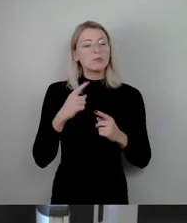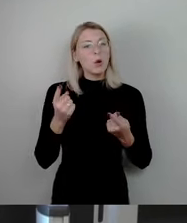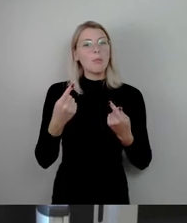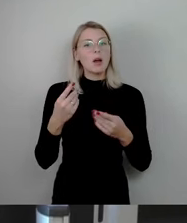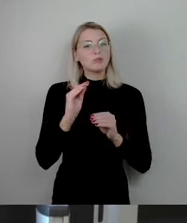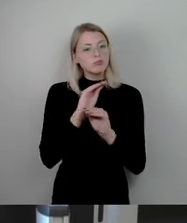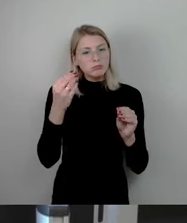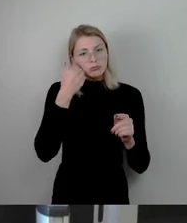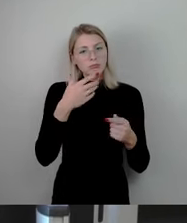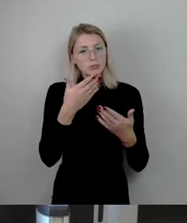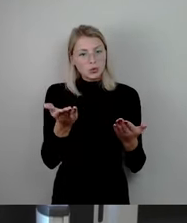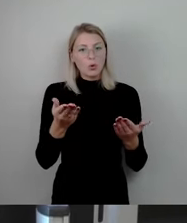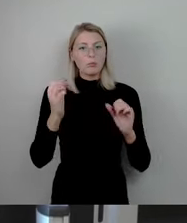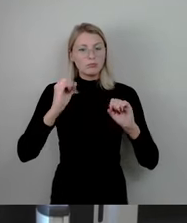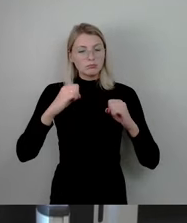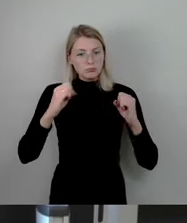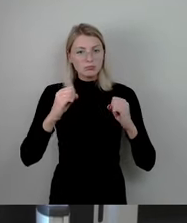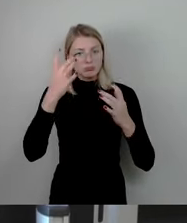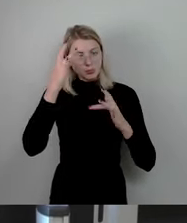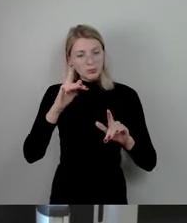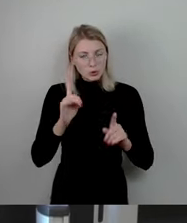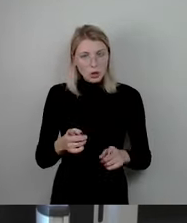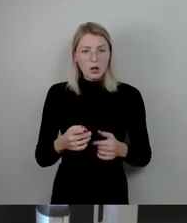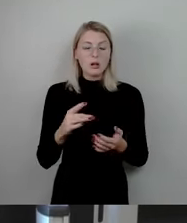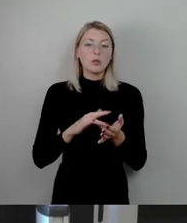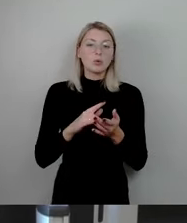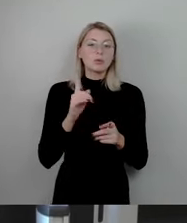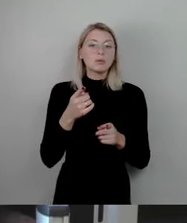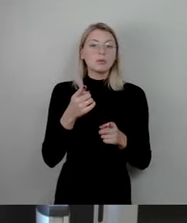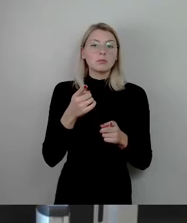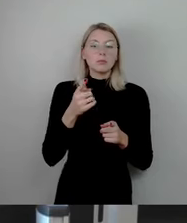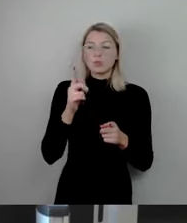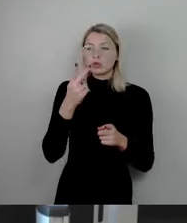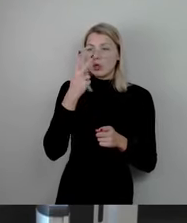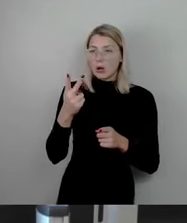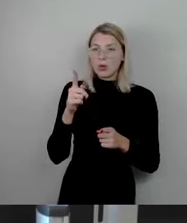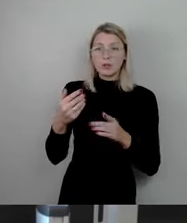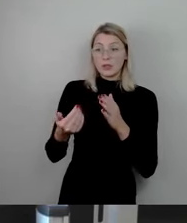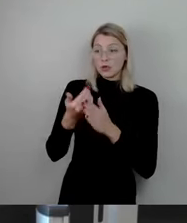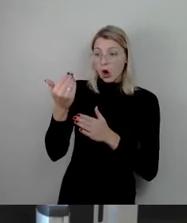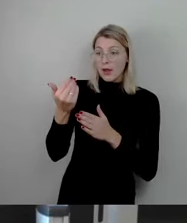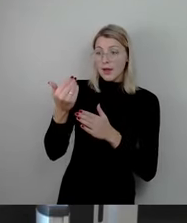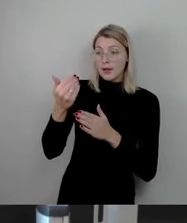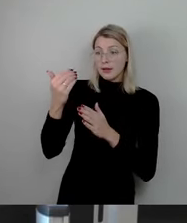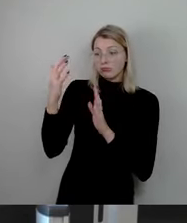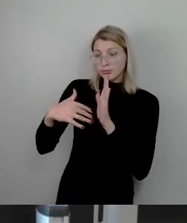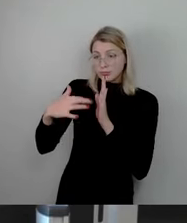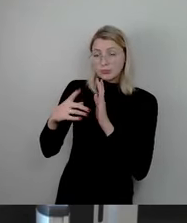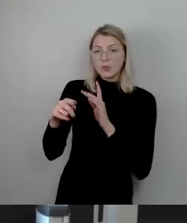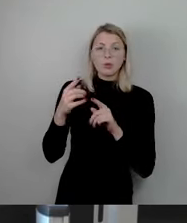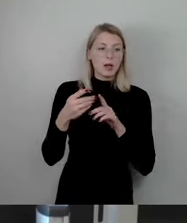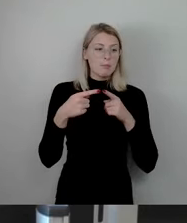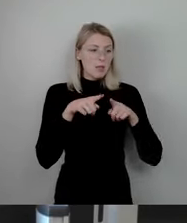beschließen. Und ich will tatsächlich auch sagen, wir müssen schauen, dass wir hier jetzt nicht etwas Neues schaffen und dann parallel an anderer Stelle etwas